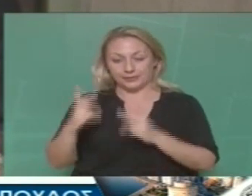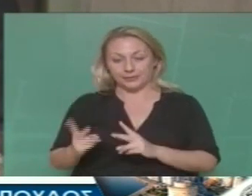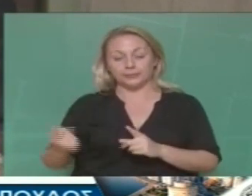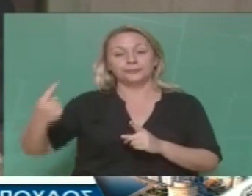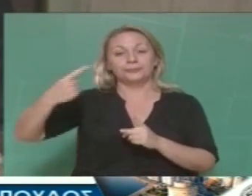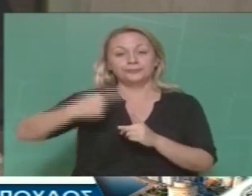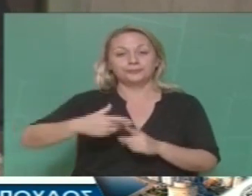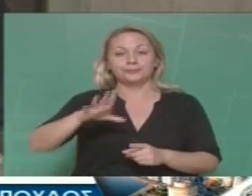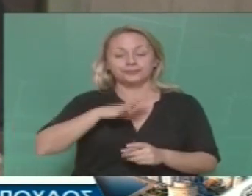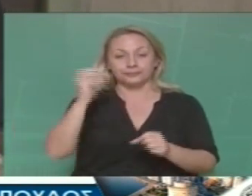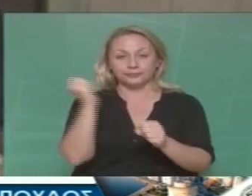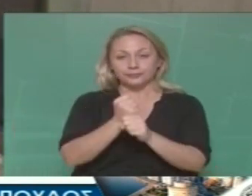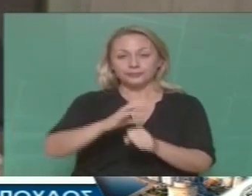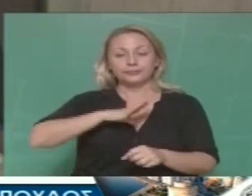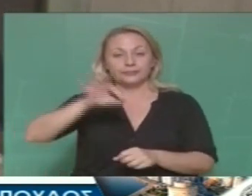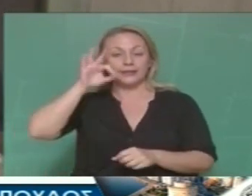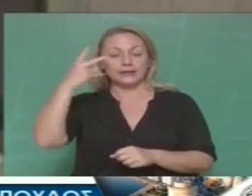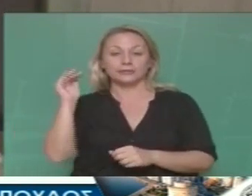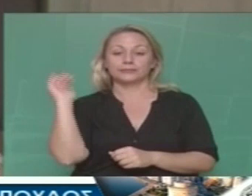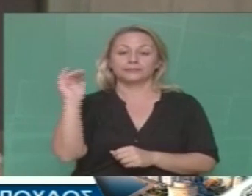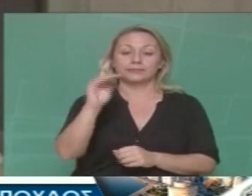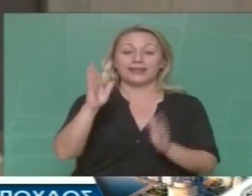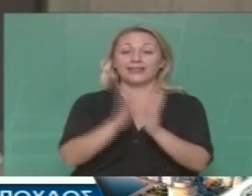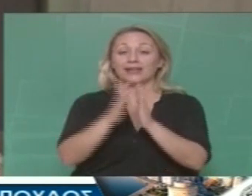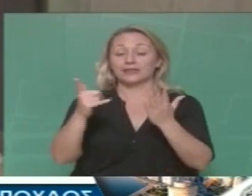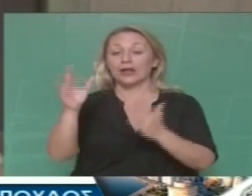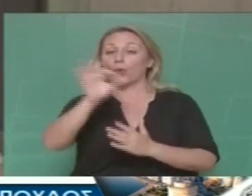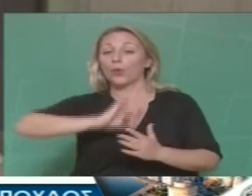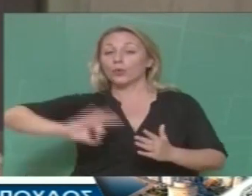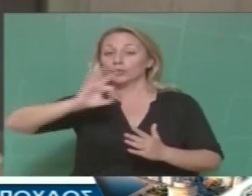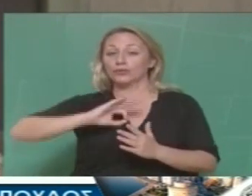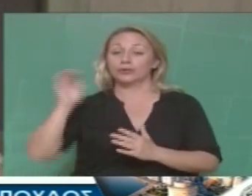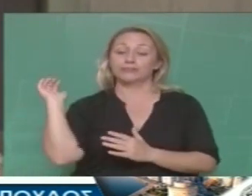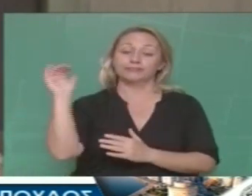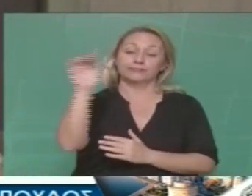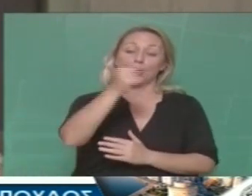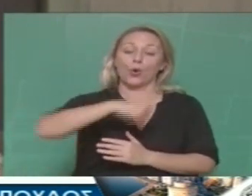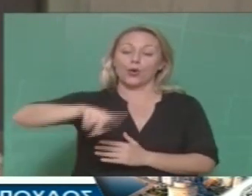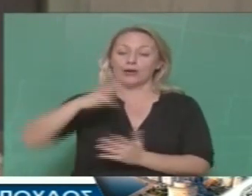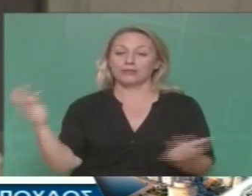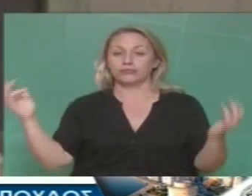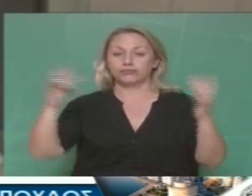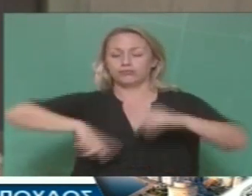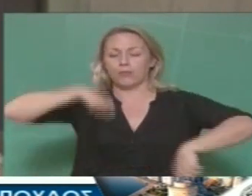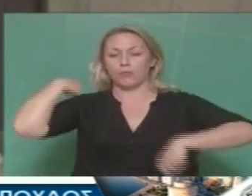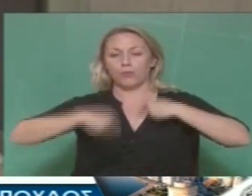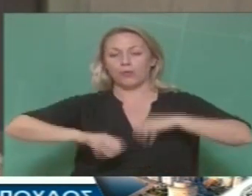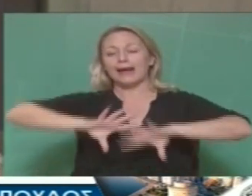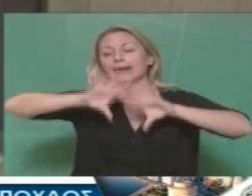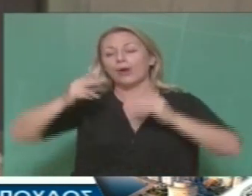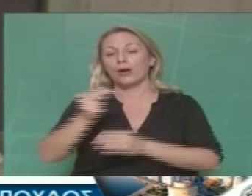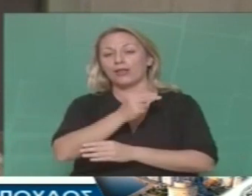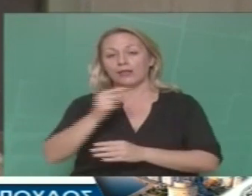γενικότερα να καλέσουμε τους εργαζόμενους και το λαό της πόλης μας στις 17 Οκτώβριου να βγει στους δρόμους και να διαμαρτυρηθεί για όλα αυτά.